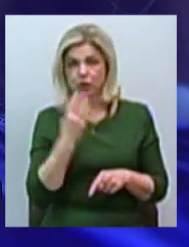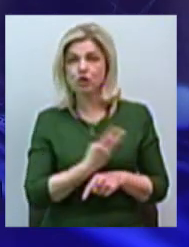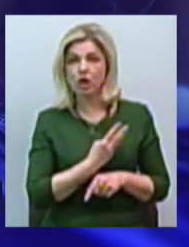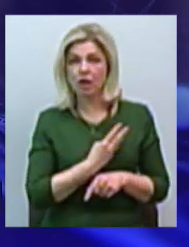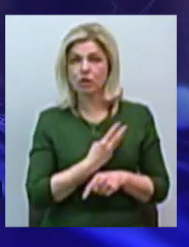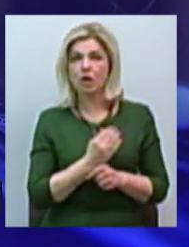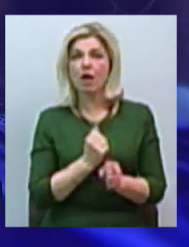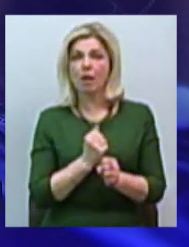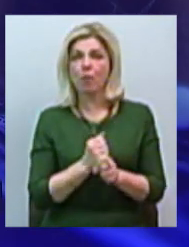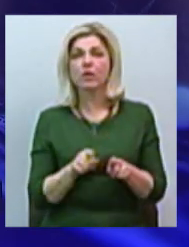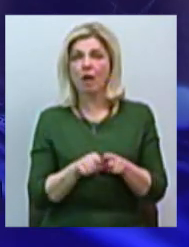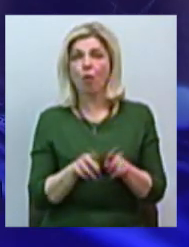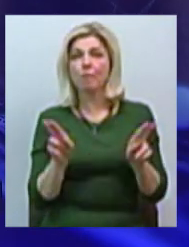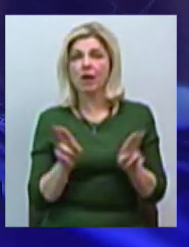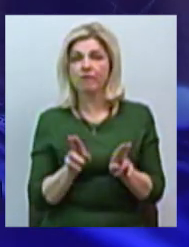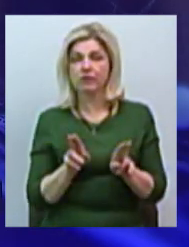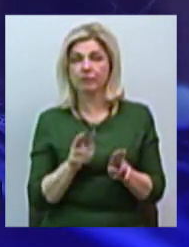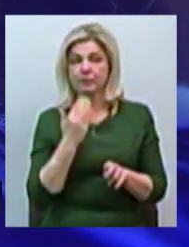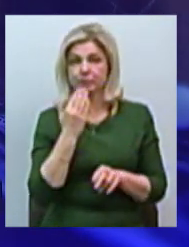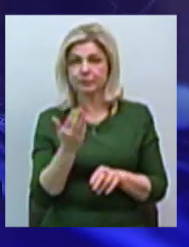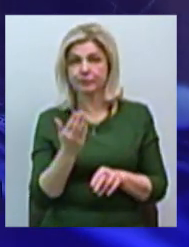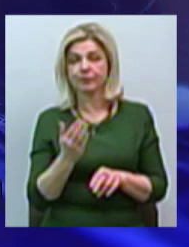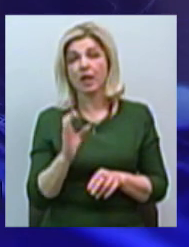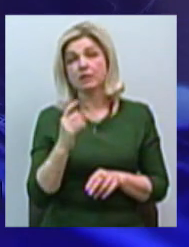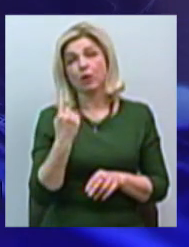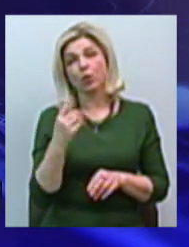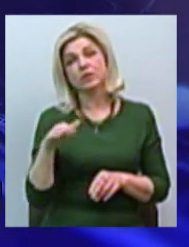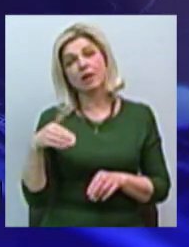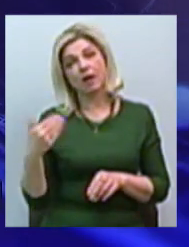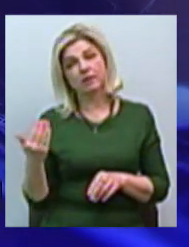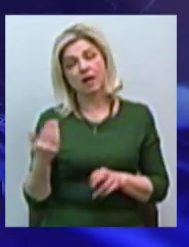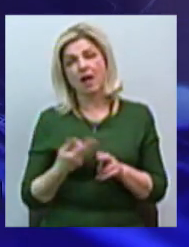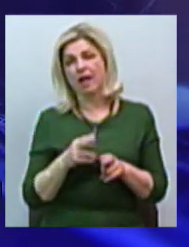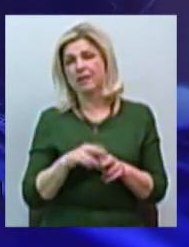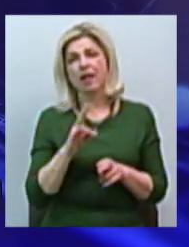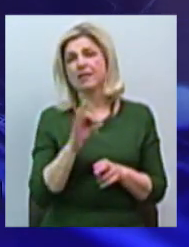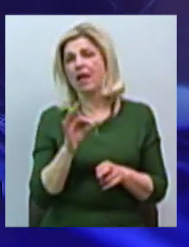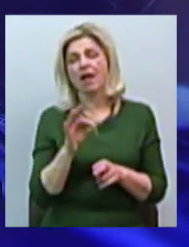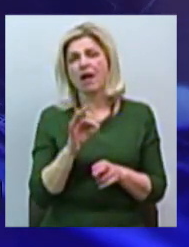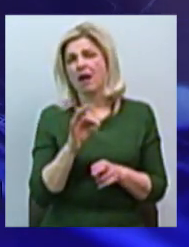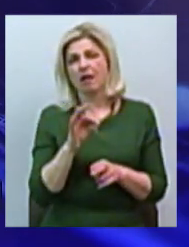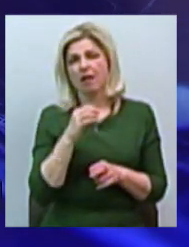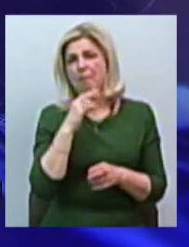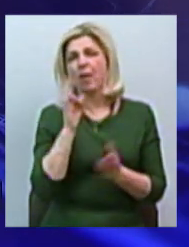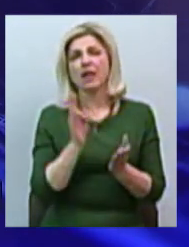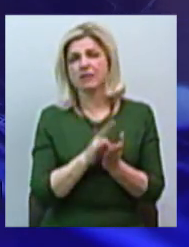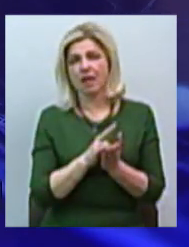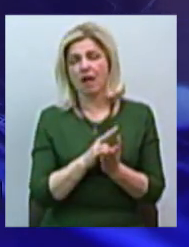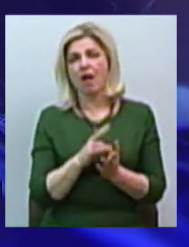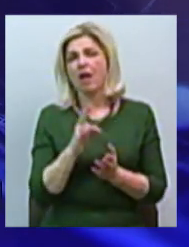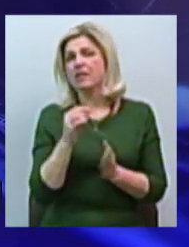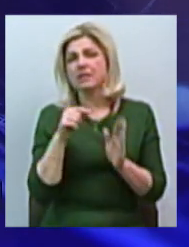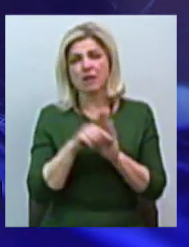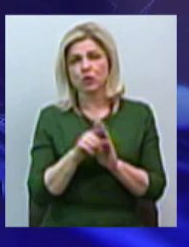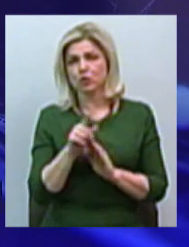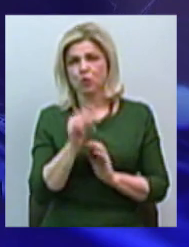Ну, дивіться, з однієї сторони, звісно, це не панацея. Це не значить, що наступний день наступить